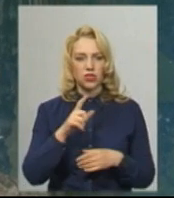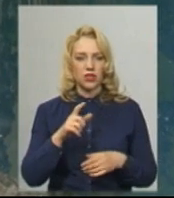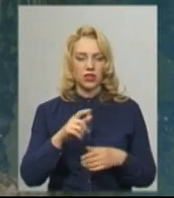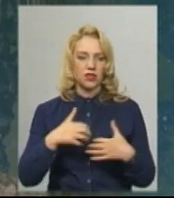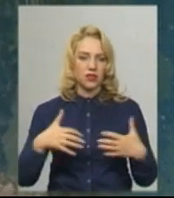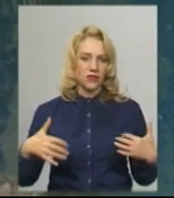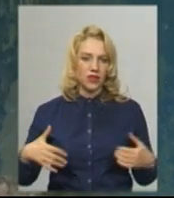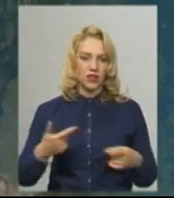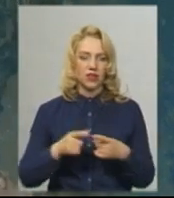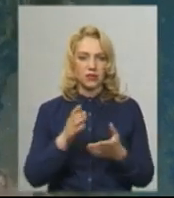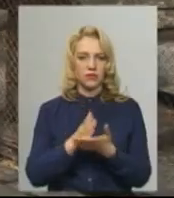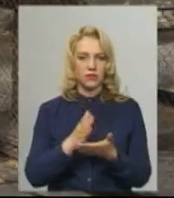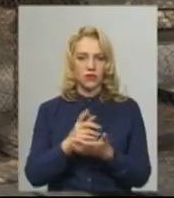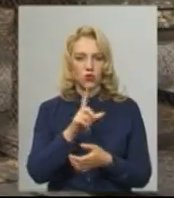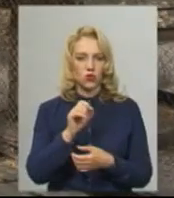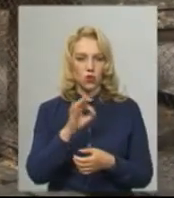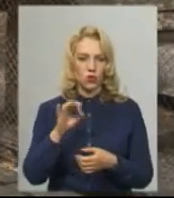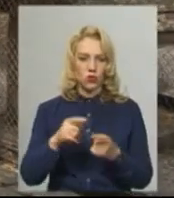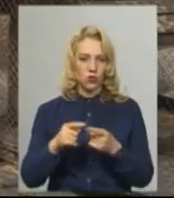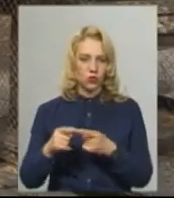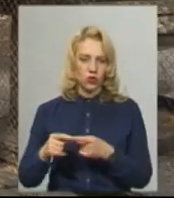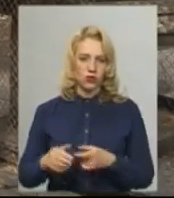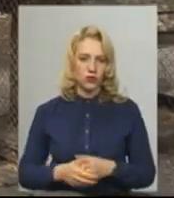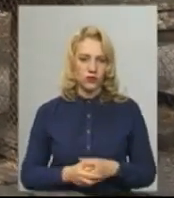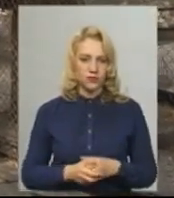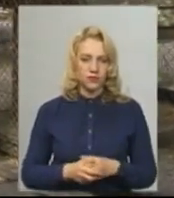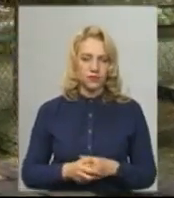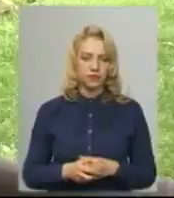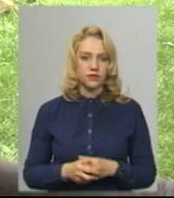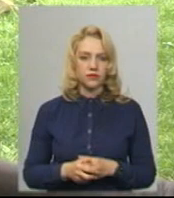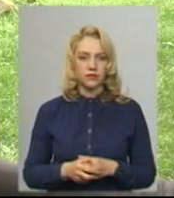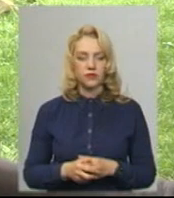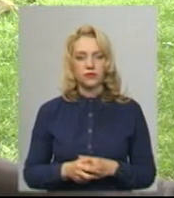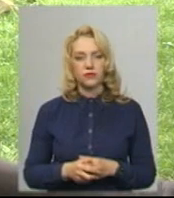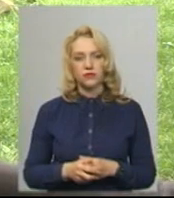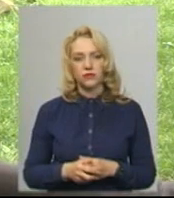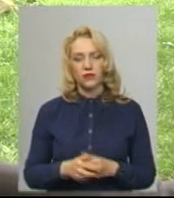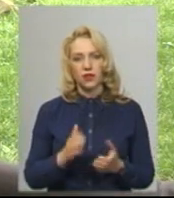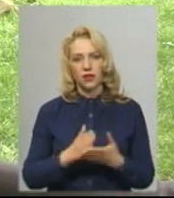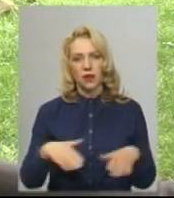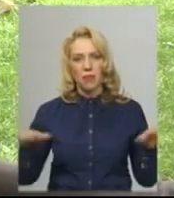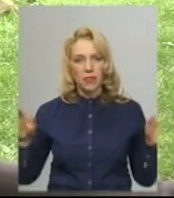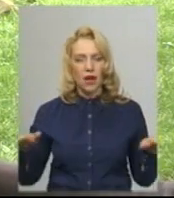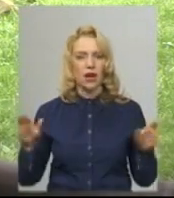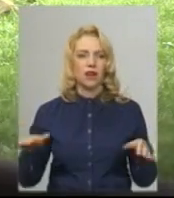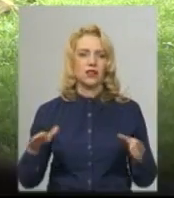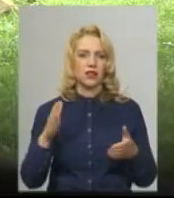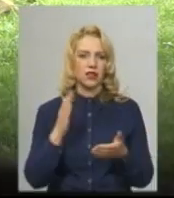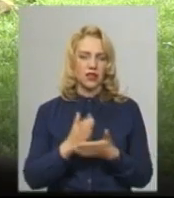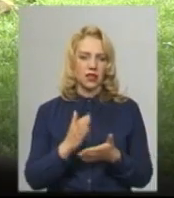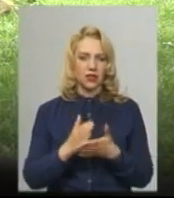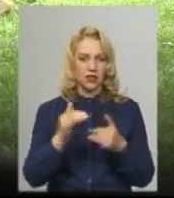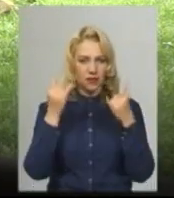головний інженер комунального підприємства парки з скверих міста Хмельницького Тарас Панасюк. Є птахи, є дрібна рогата